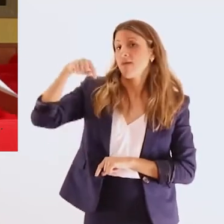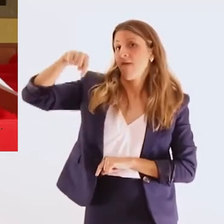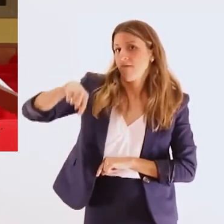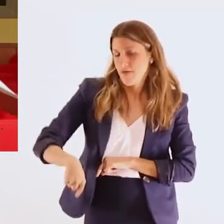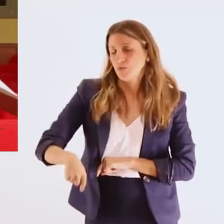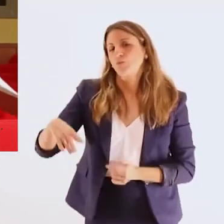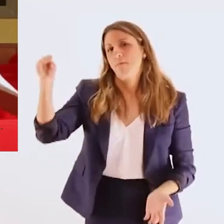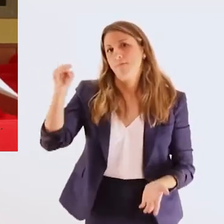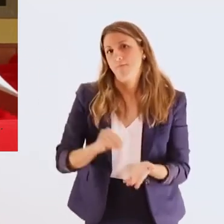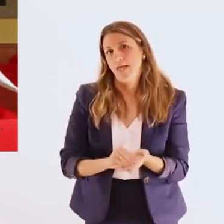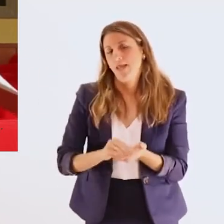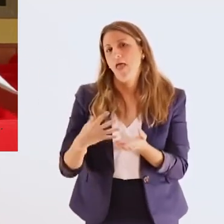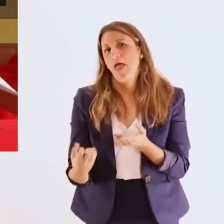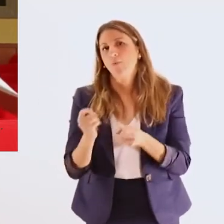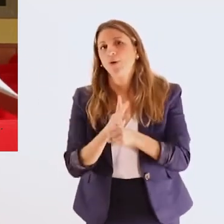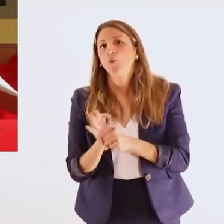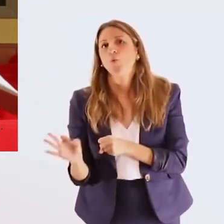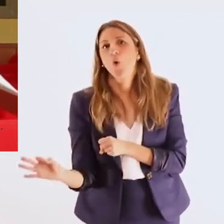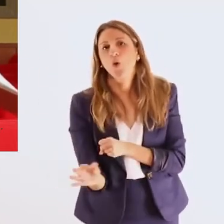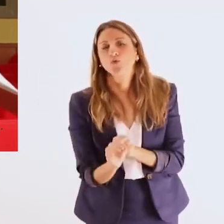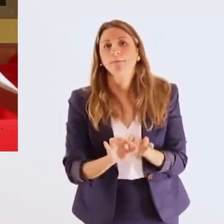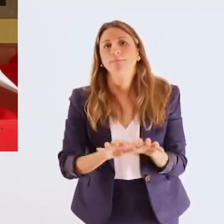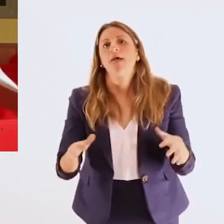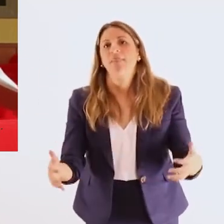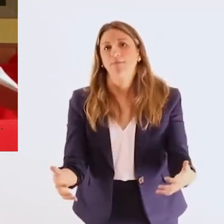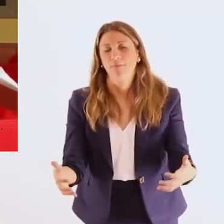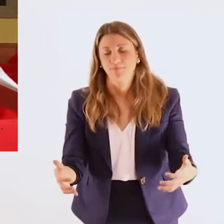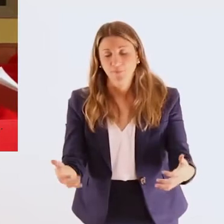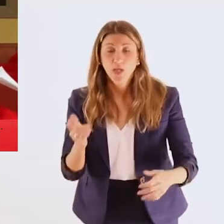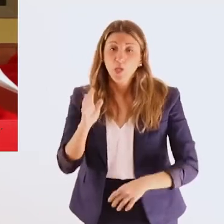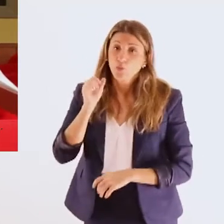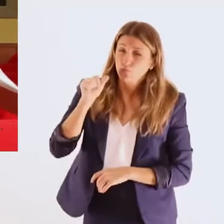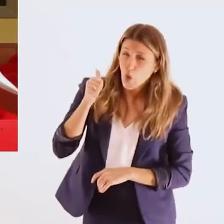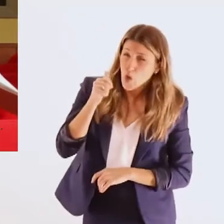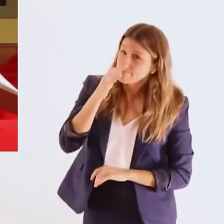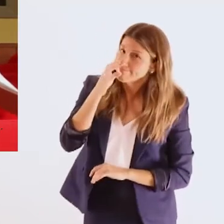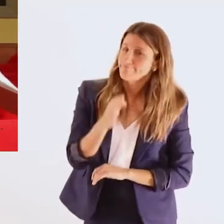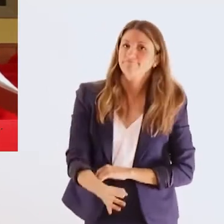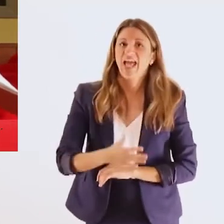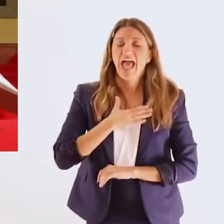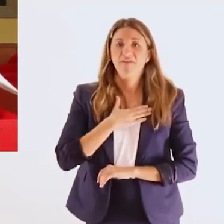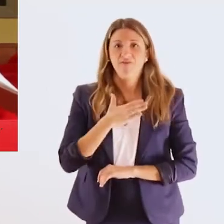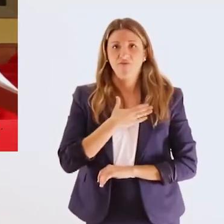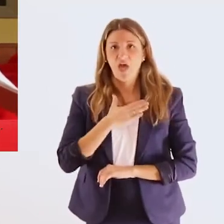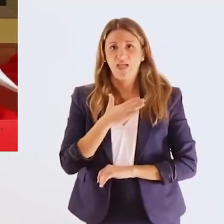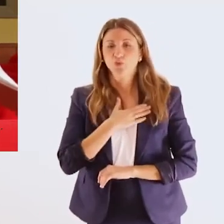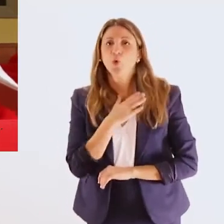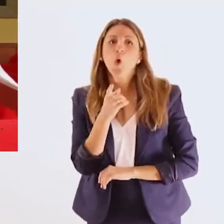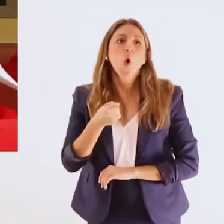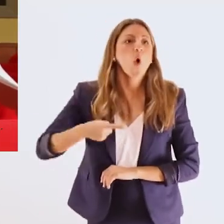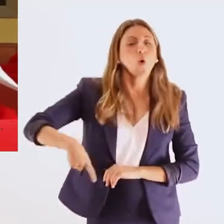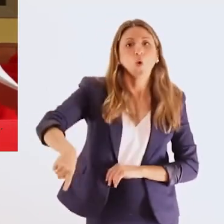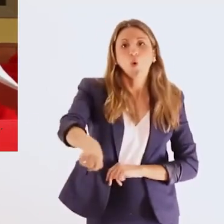όπως και πέρυσι, μέσα στην πανδημία. Θέλω πρώτα απ' όλα να ευχαριστήσω